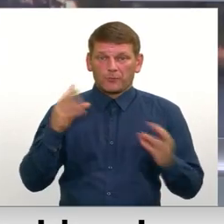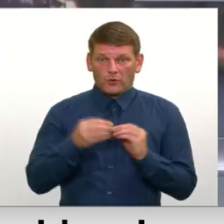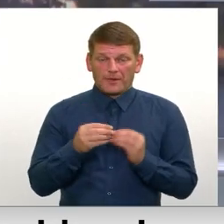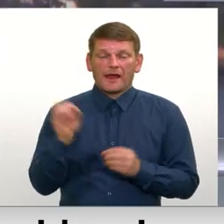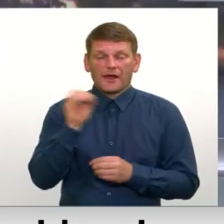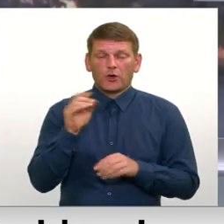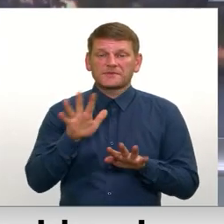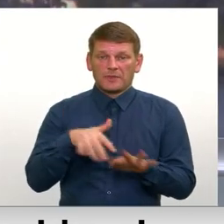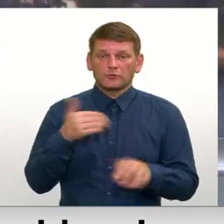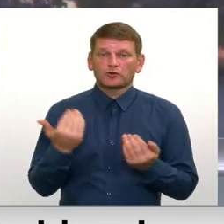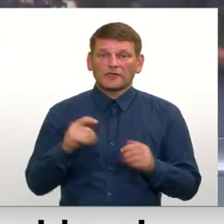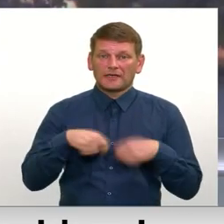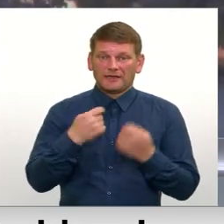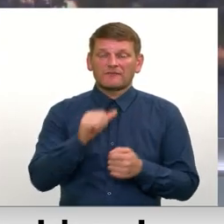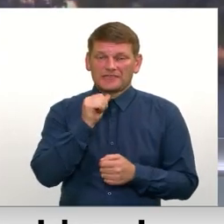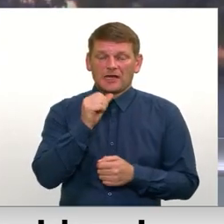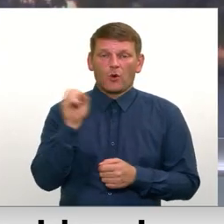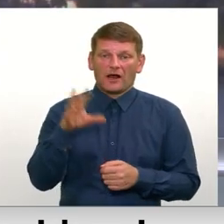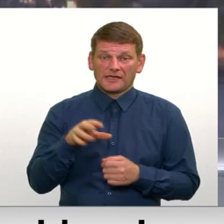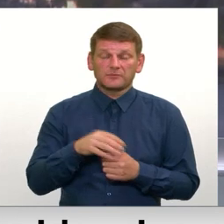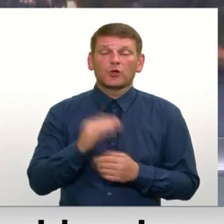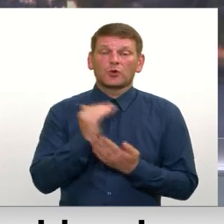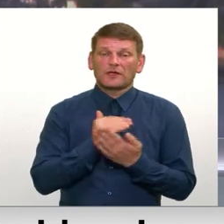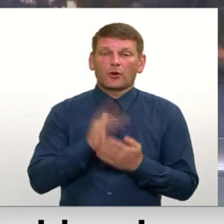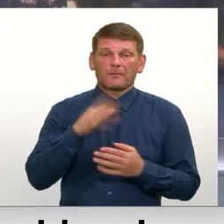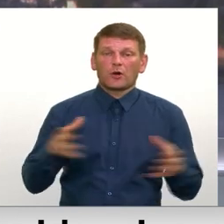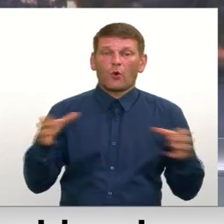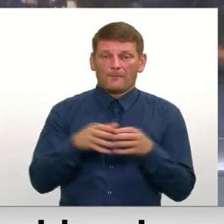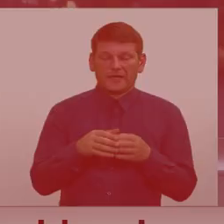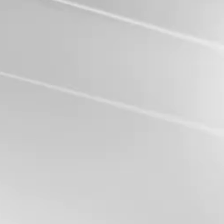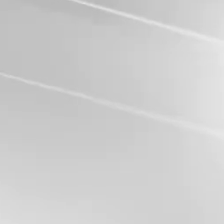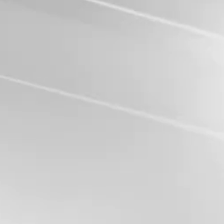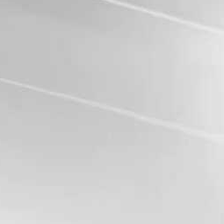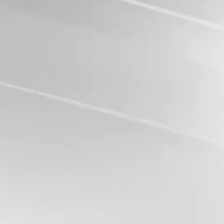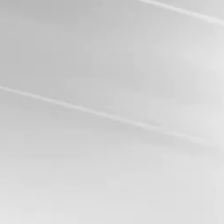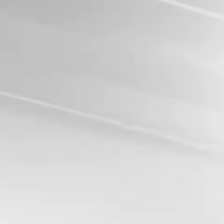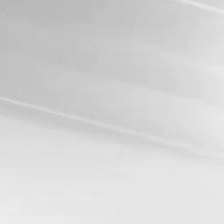Tātad Eiropas parlamenta šodien devis zaļo gaismu. Noteikmējam par kopīgu ieroču iepirkumu.